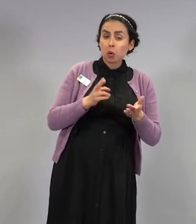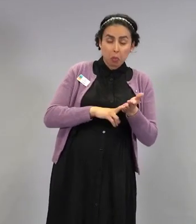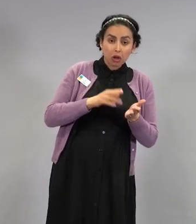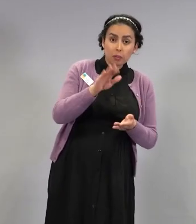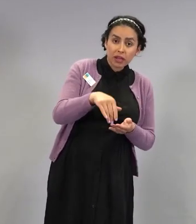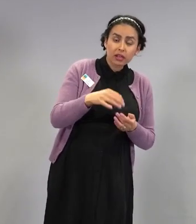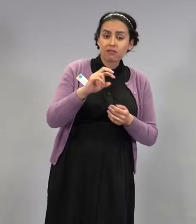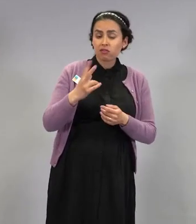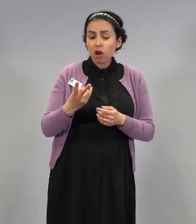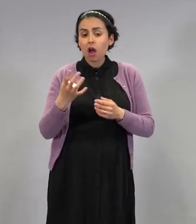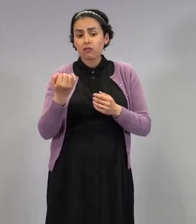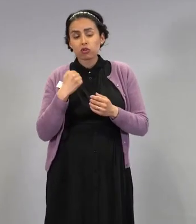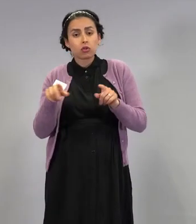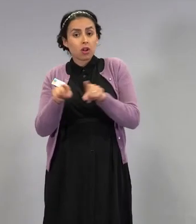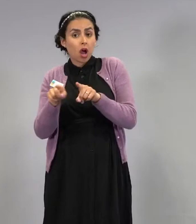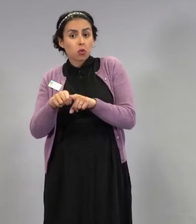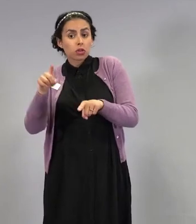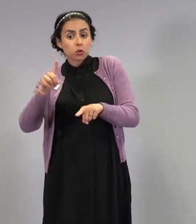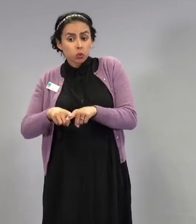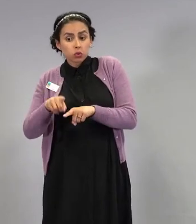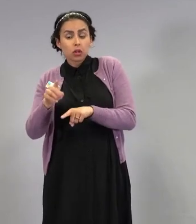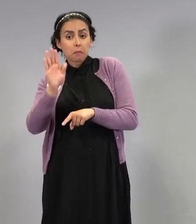siellä on tarjolla haluamaan rokotetta?